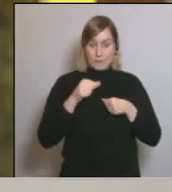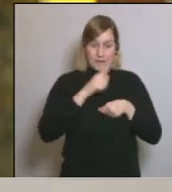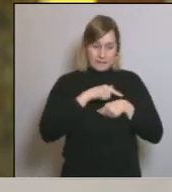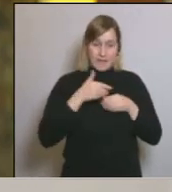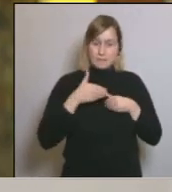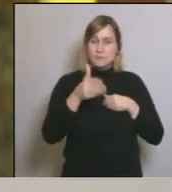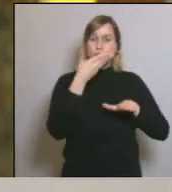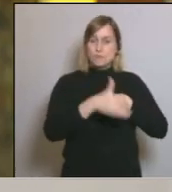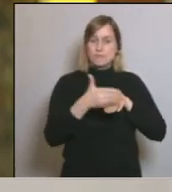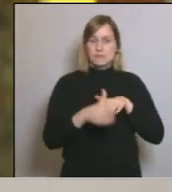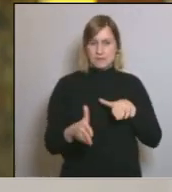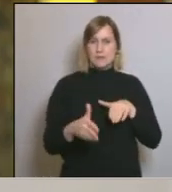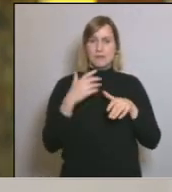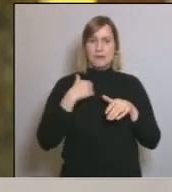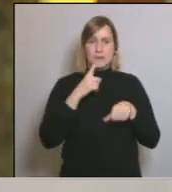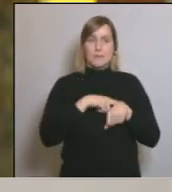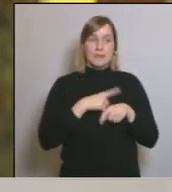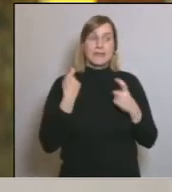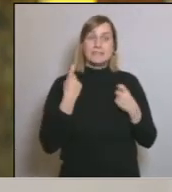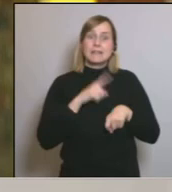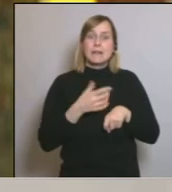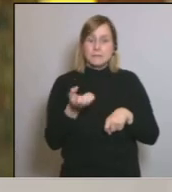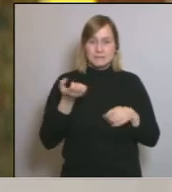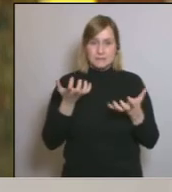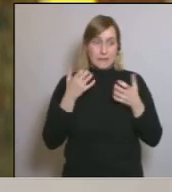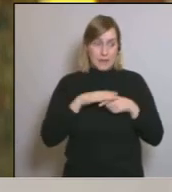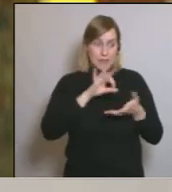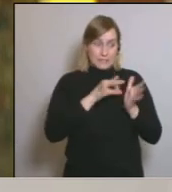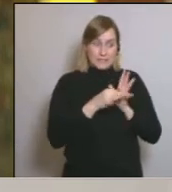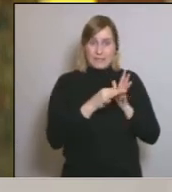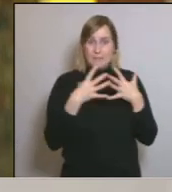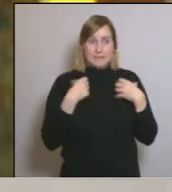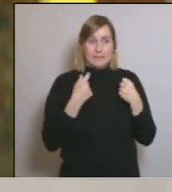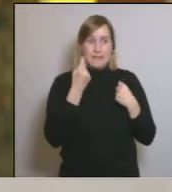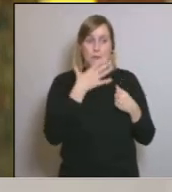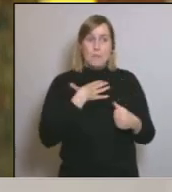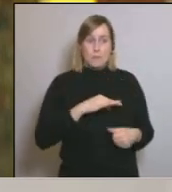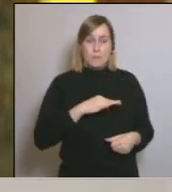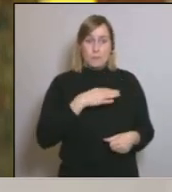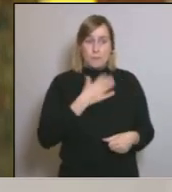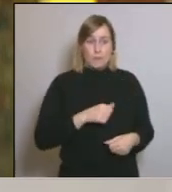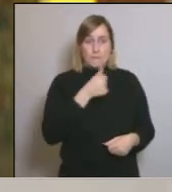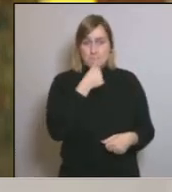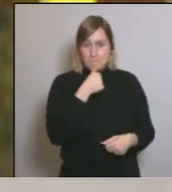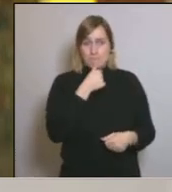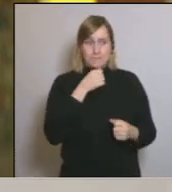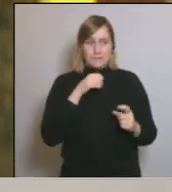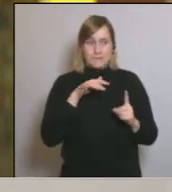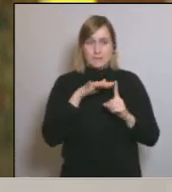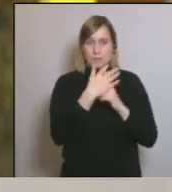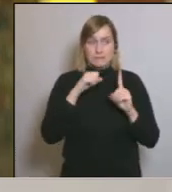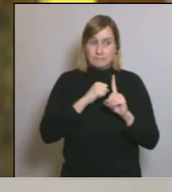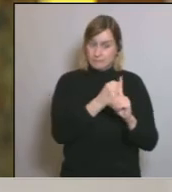suficient perquè necessitem guanyar temps perquè el nostre sistema sanitari suporti la pressió que ara mateix li